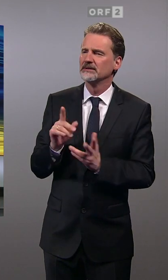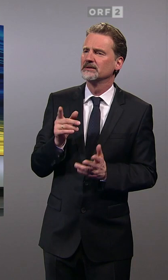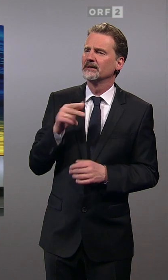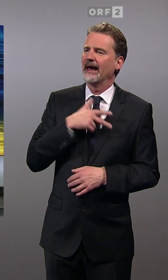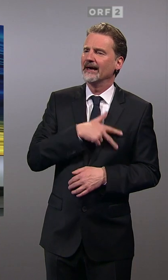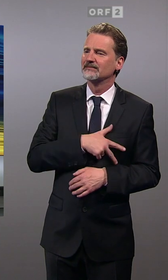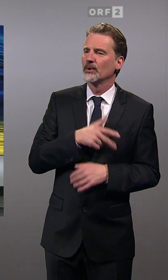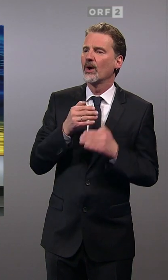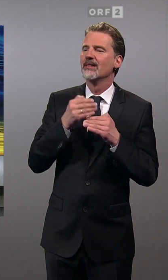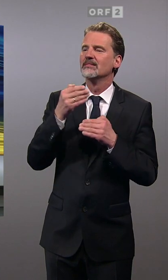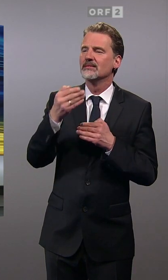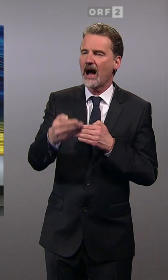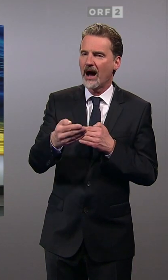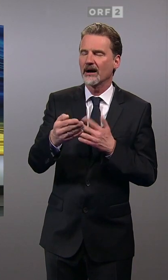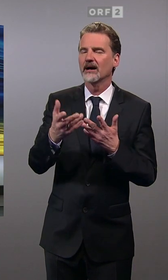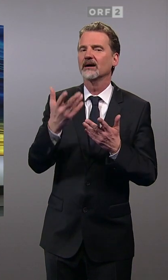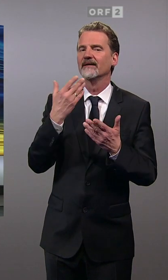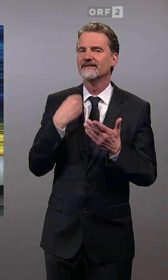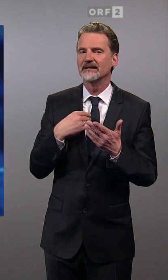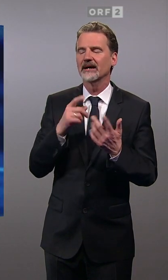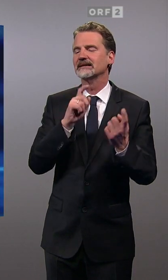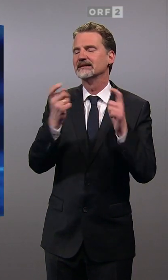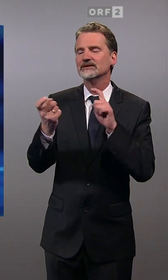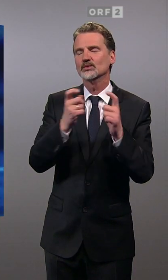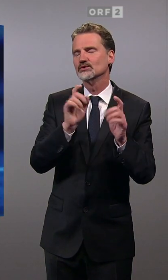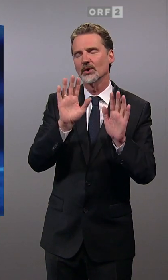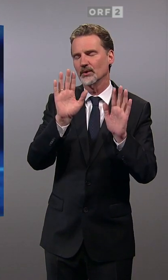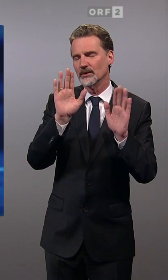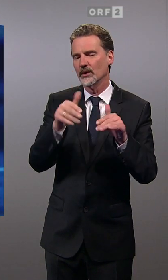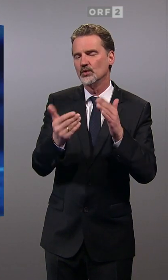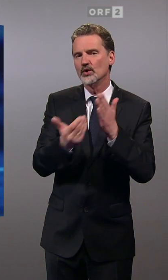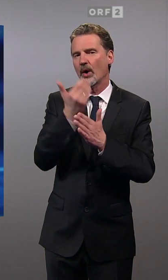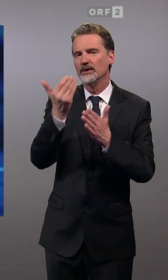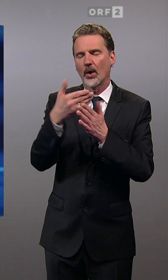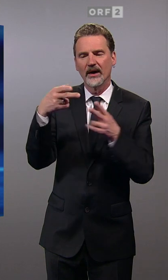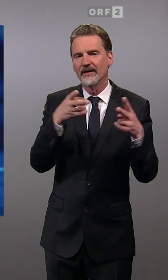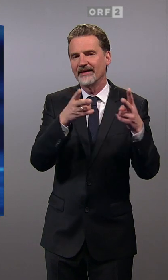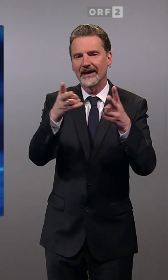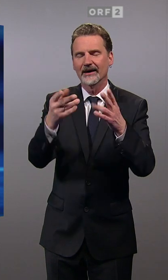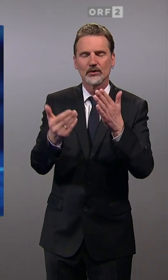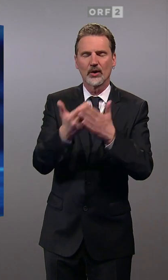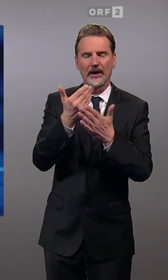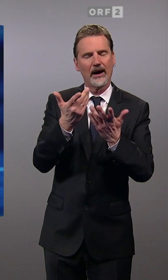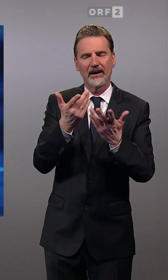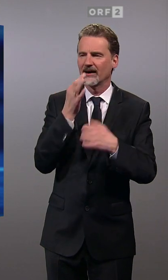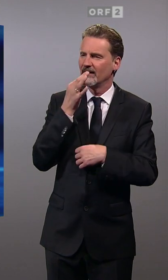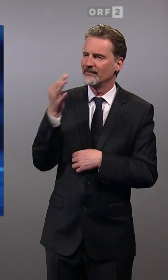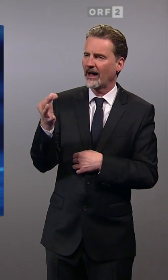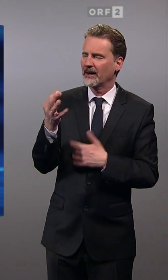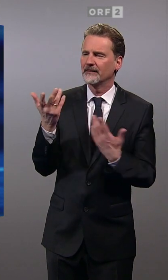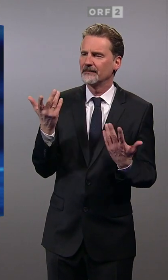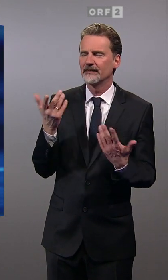SPÖ dann nachher wieder in Diskussionen neu findet und aufstellt. Was bedeutet es allerdings